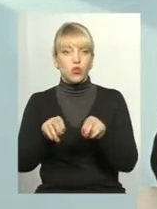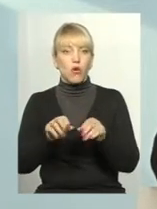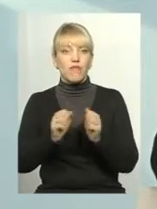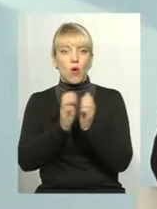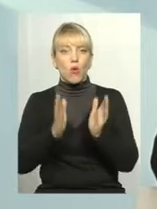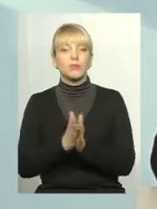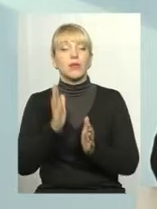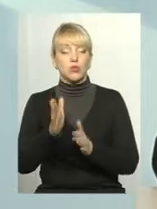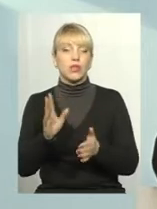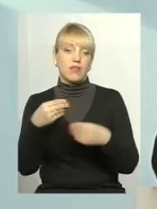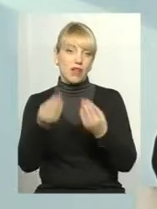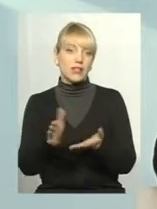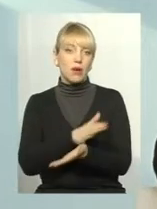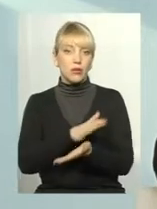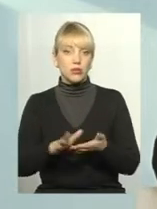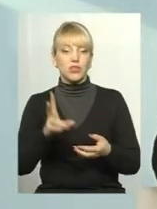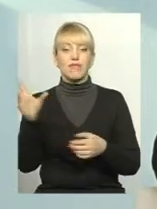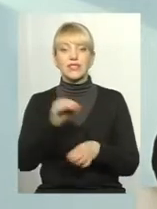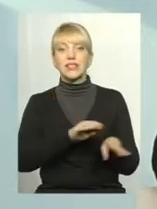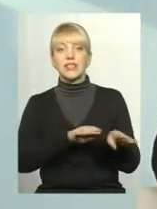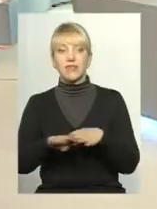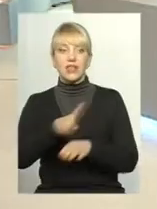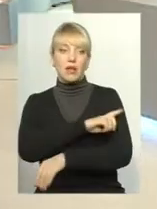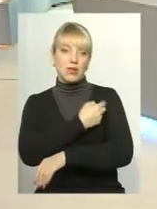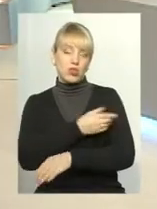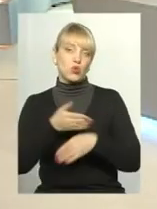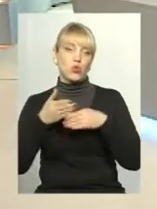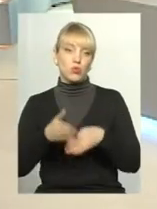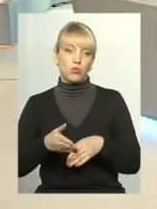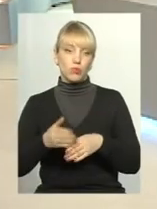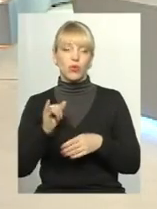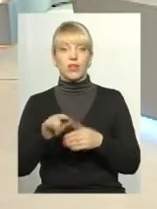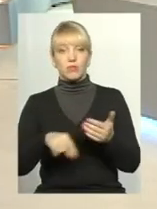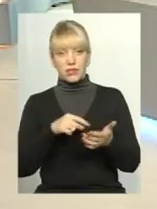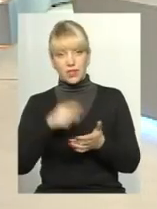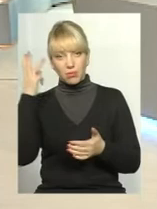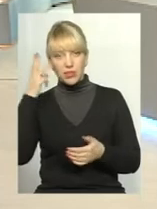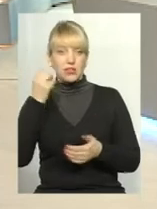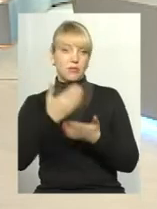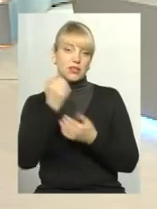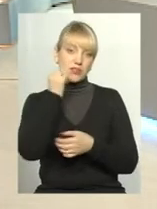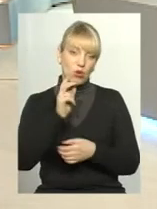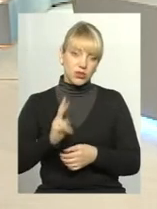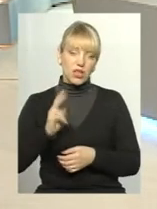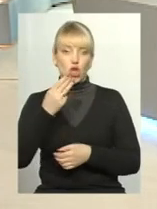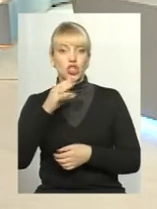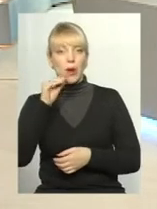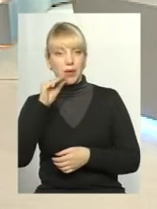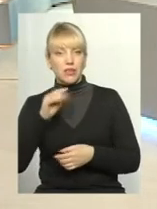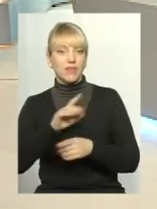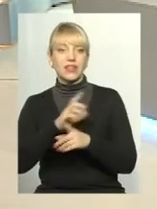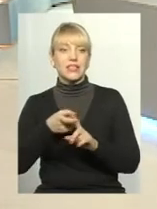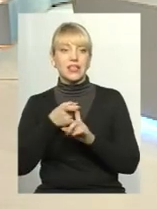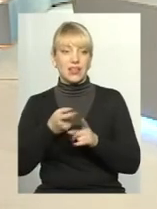безкоштовно на всіх рівнях медичної допомоги, ну і Хмельницькому, Старокостянтинної, Шепетівці, тобто незалежно від